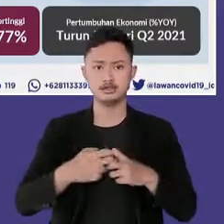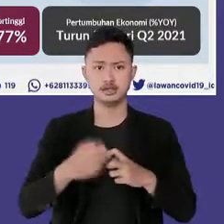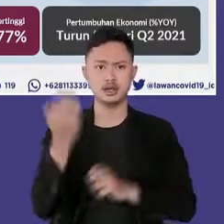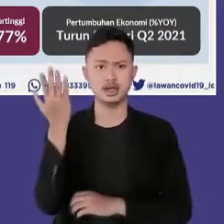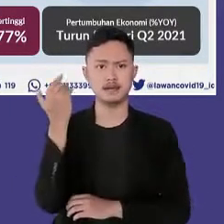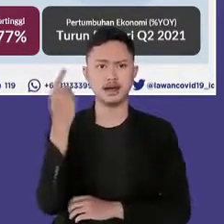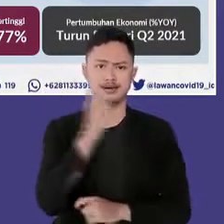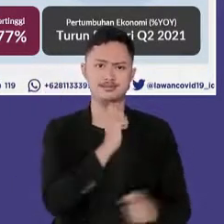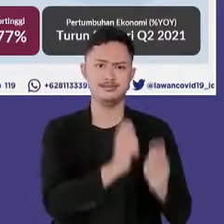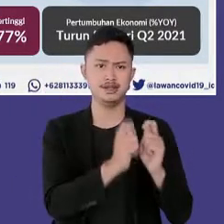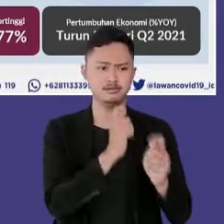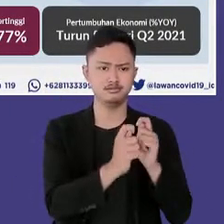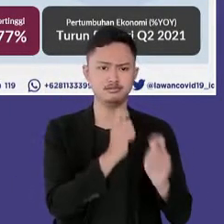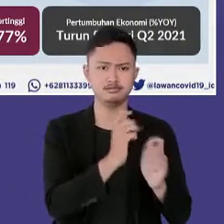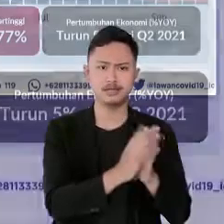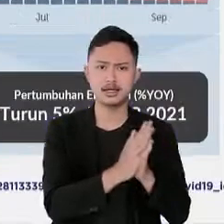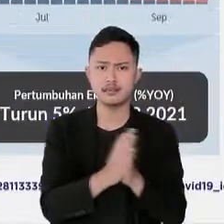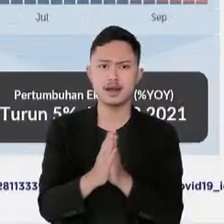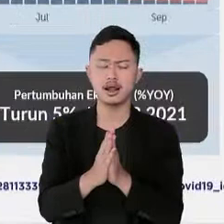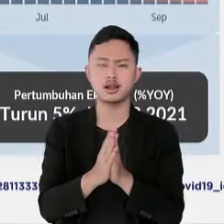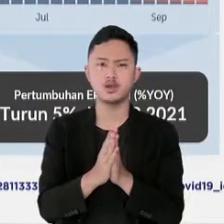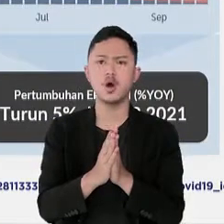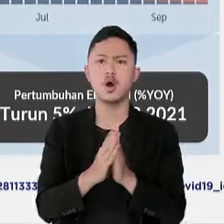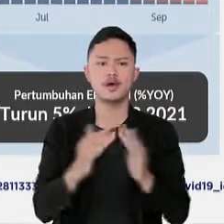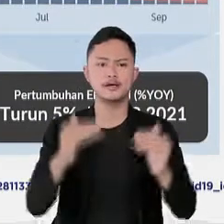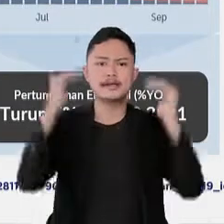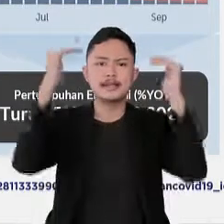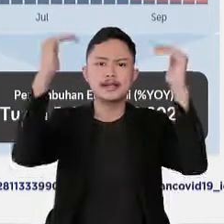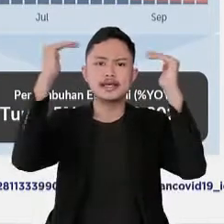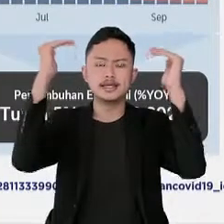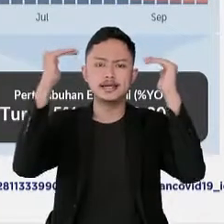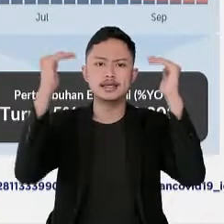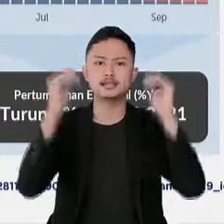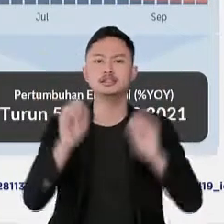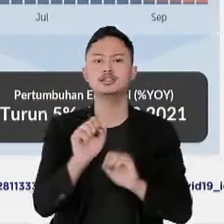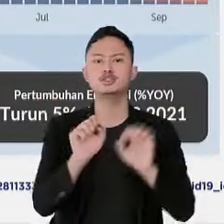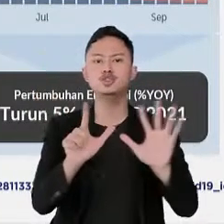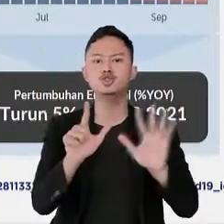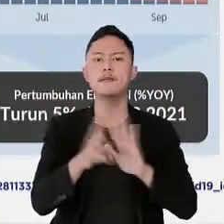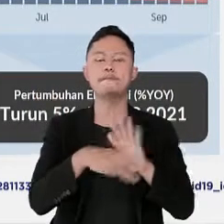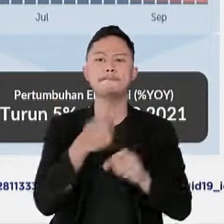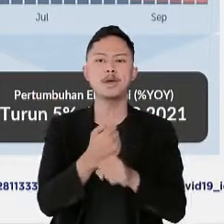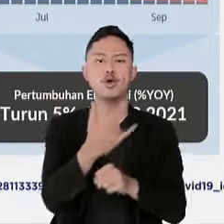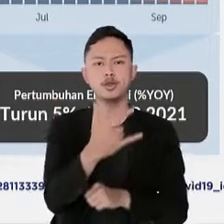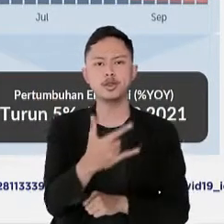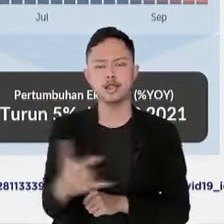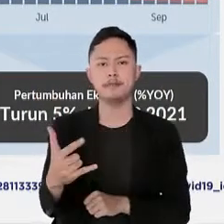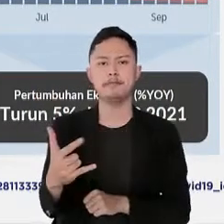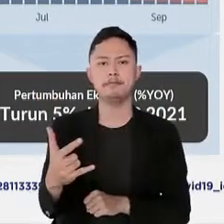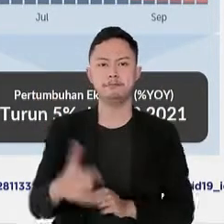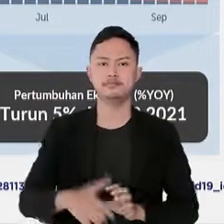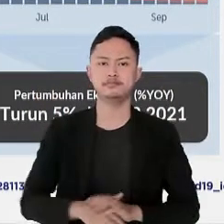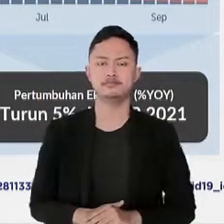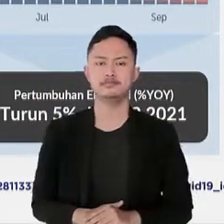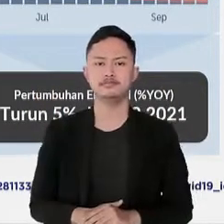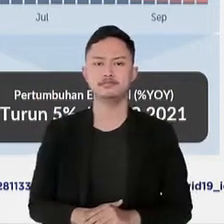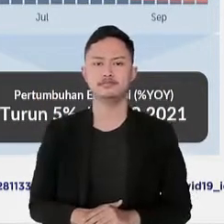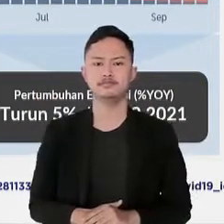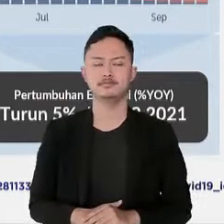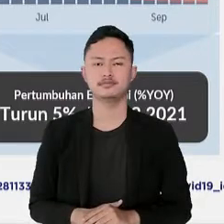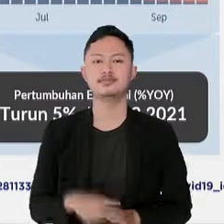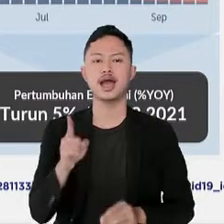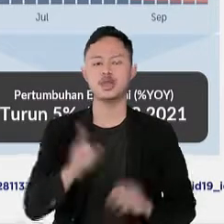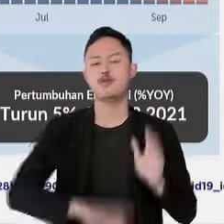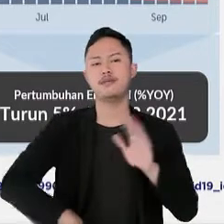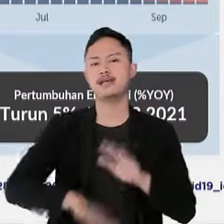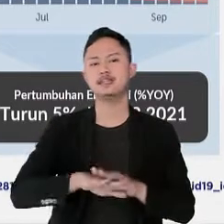dan kenaikannya bertahan selama tujuh minggu selanjutnya kenaikan kasus yang menjadi puncak pertama